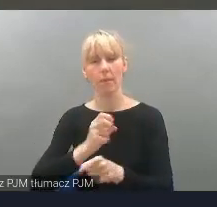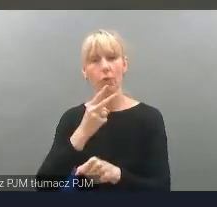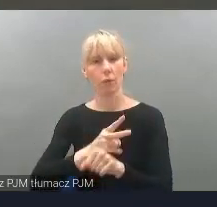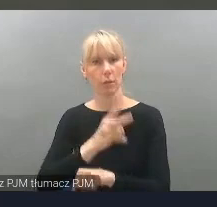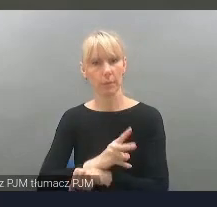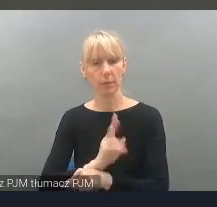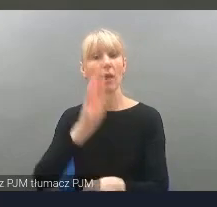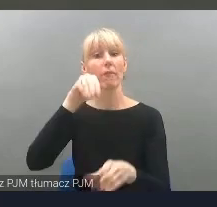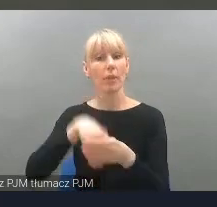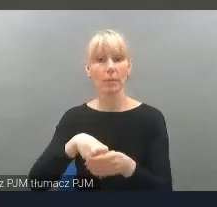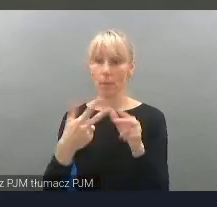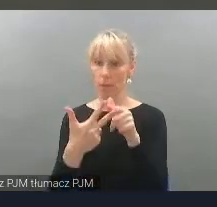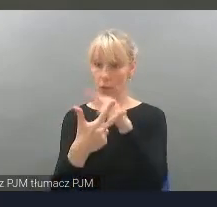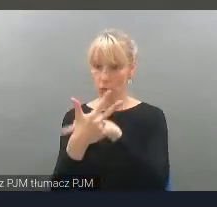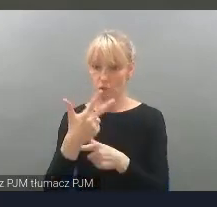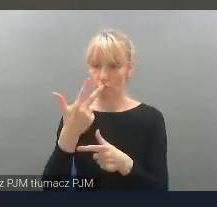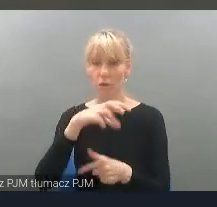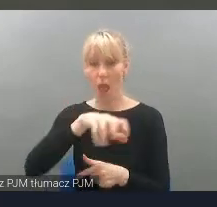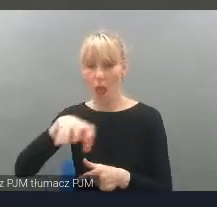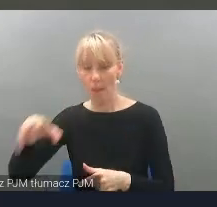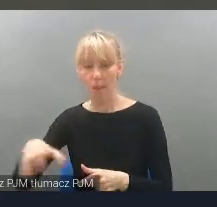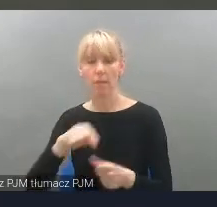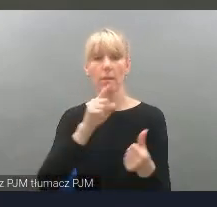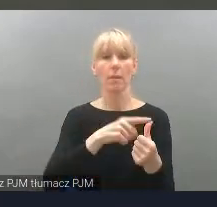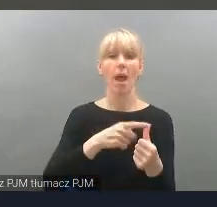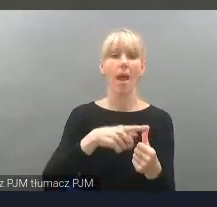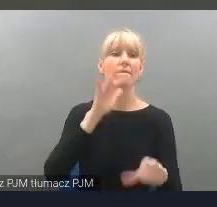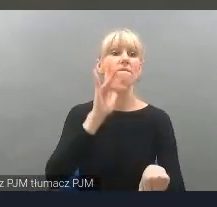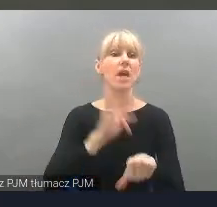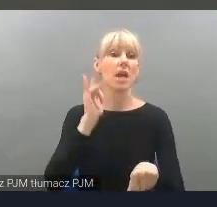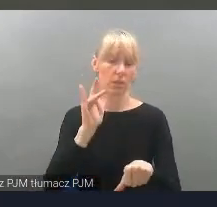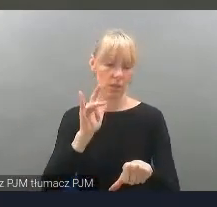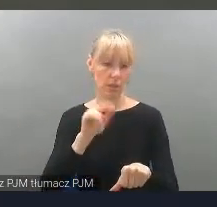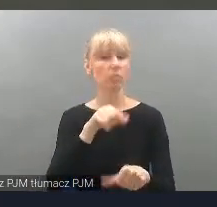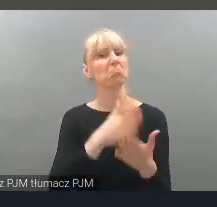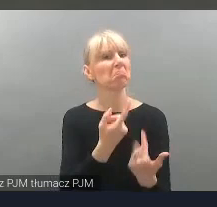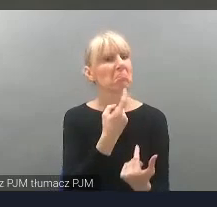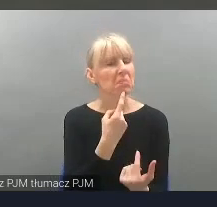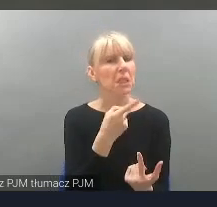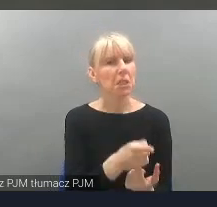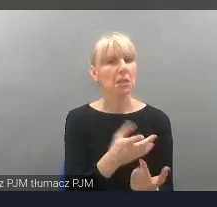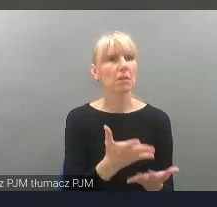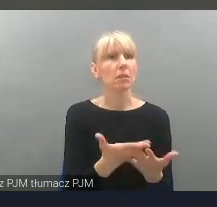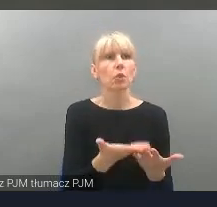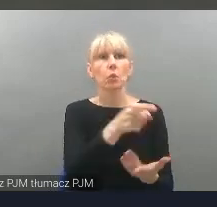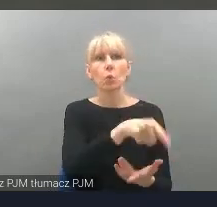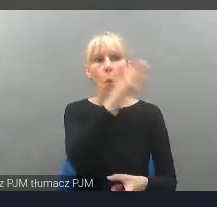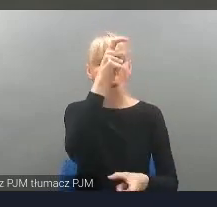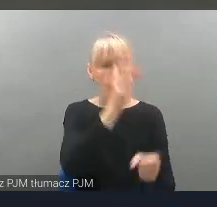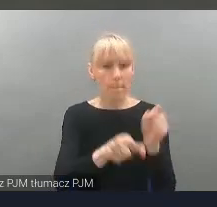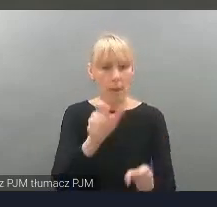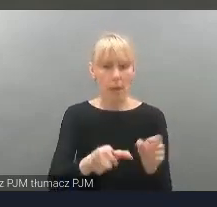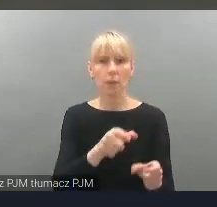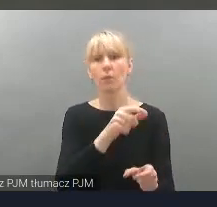elementy. Po pierwsze wrażliwość, czyli podnoszenie empatii naszych pracowników, naszych